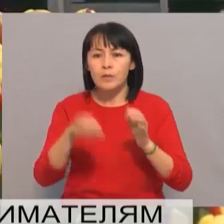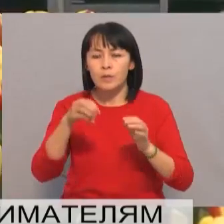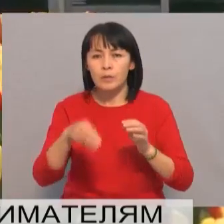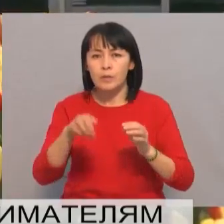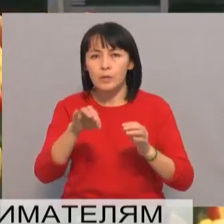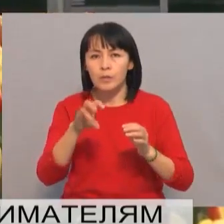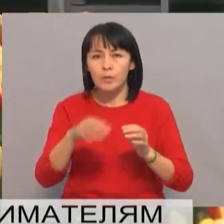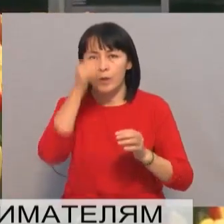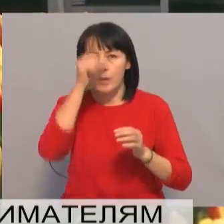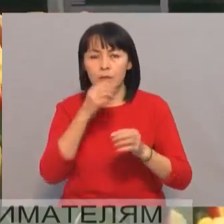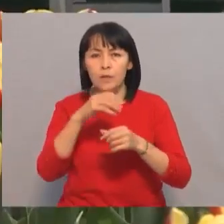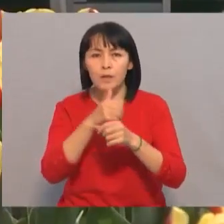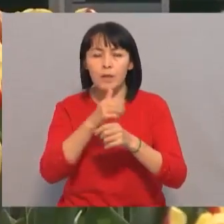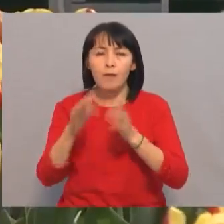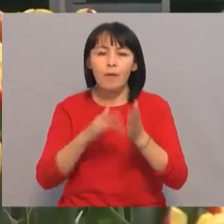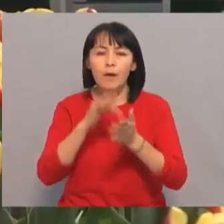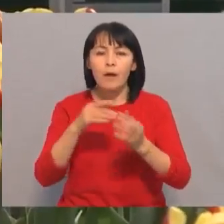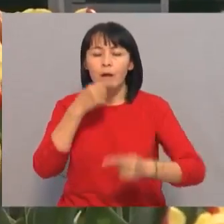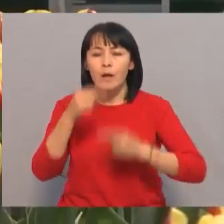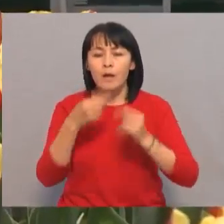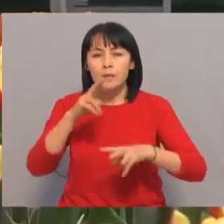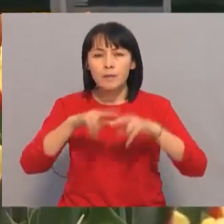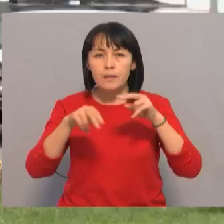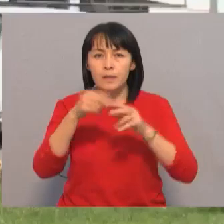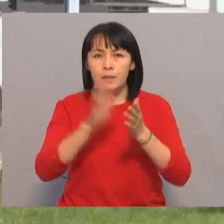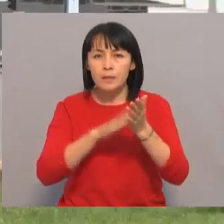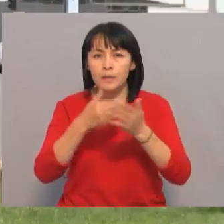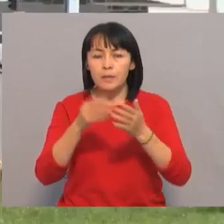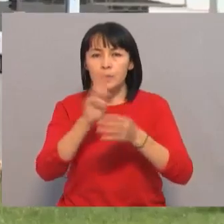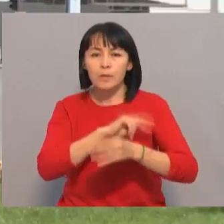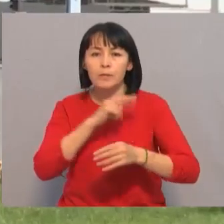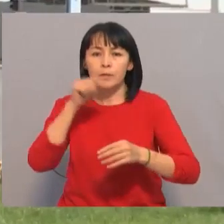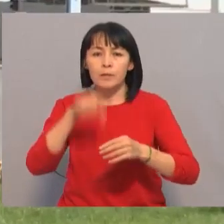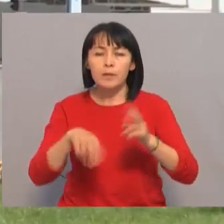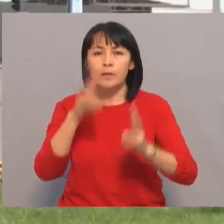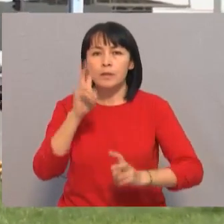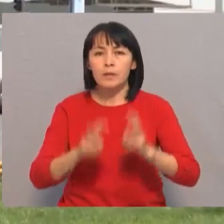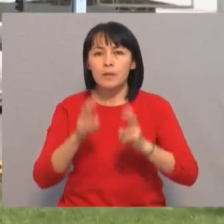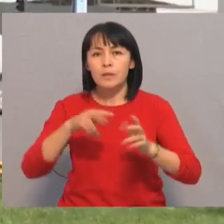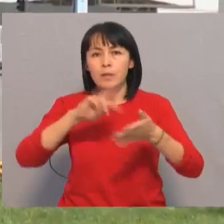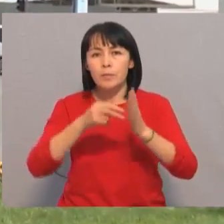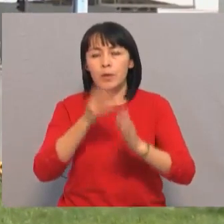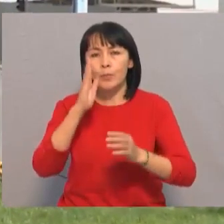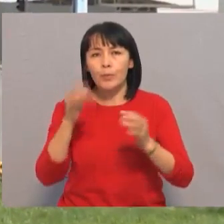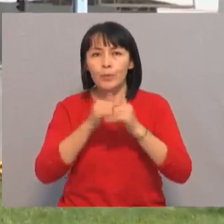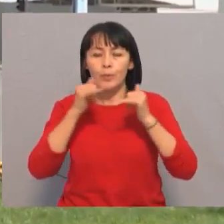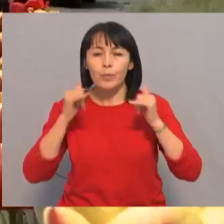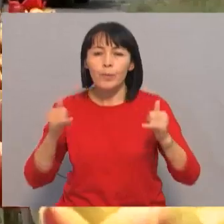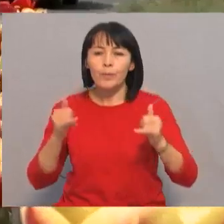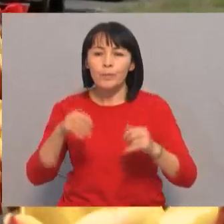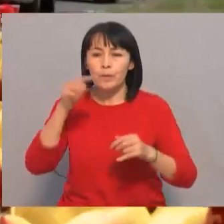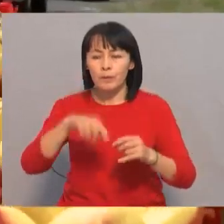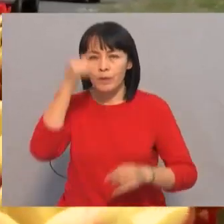месяц. Глава города также проинспектировал строительно-монтажные работы данного предприятия. Проект будет реализован в